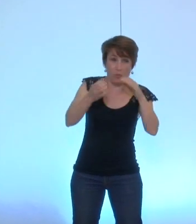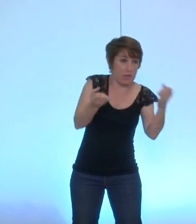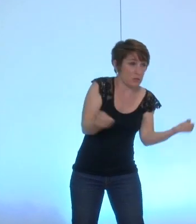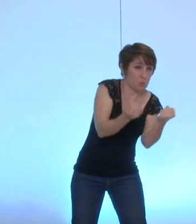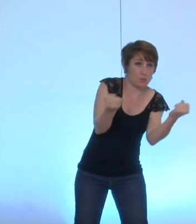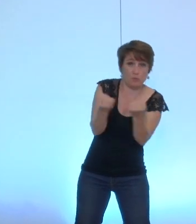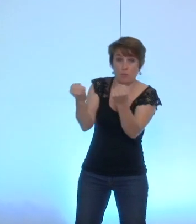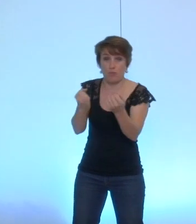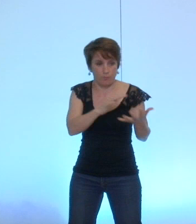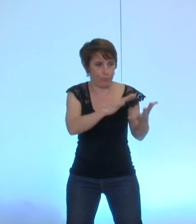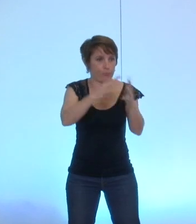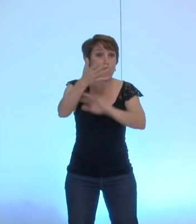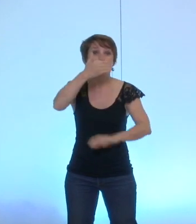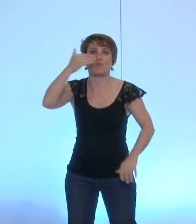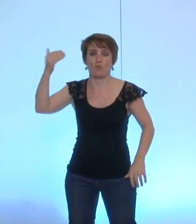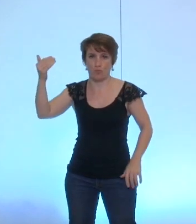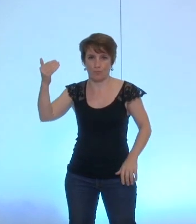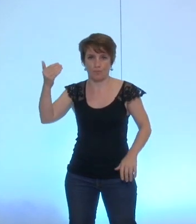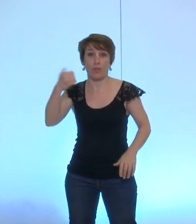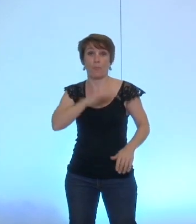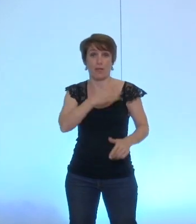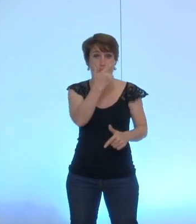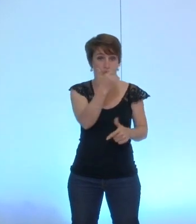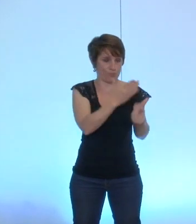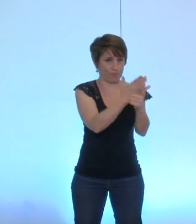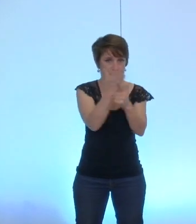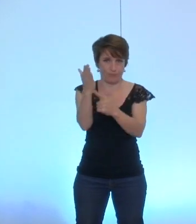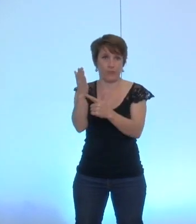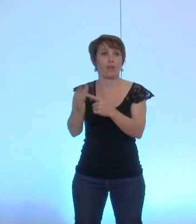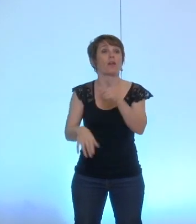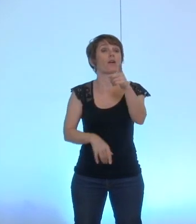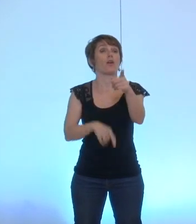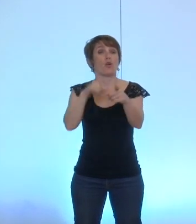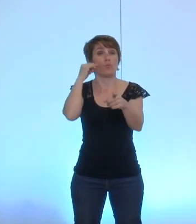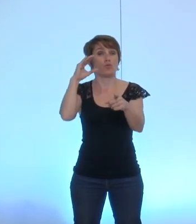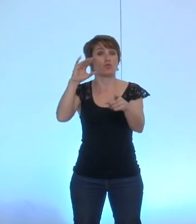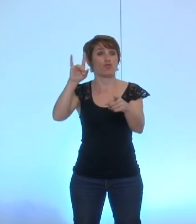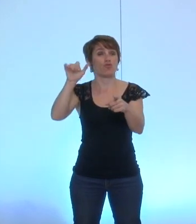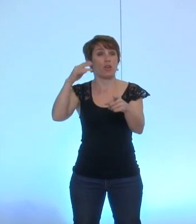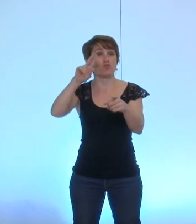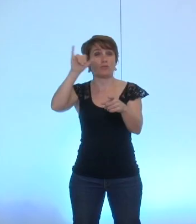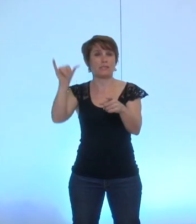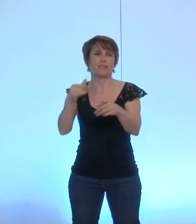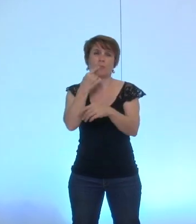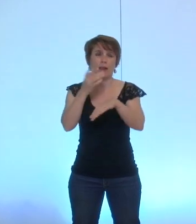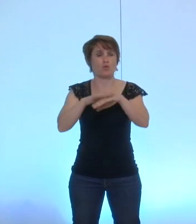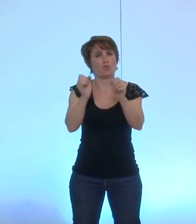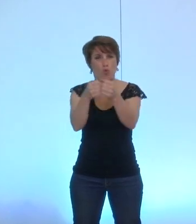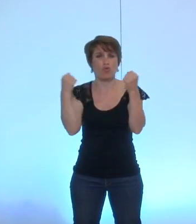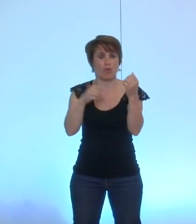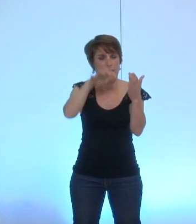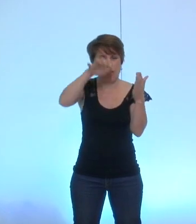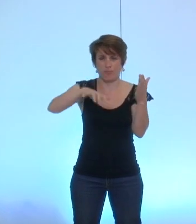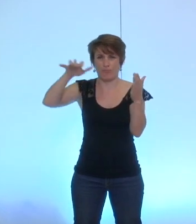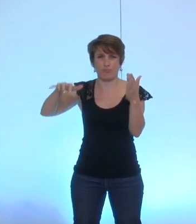aspect, M. Chamussy, vous avez questionné la place des tribunes mais au-delà de leur taille, vous conviendrez que